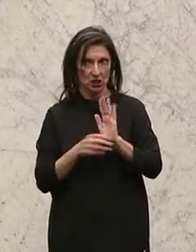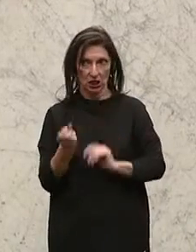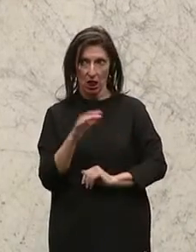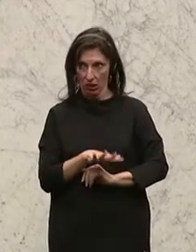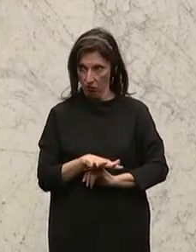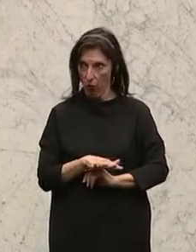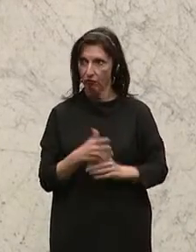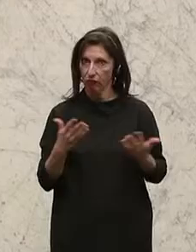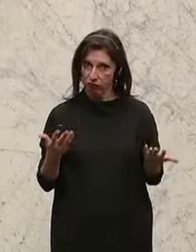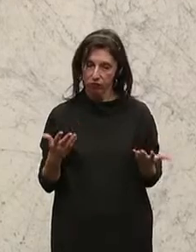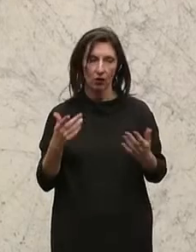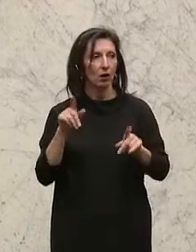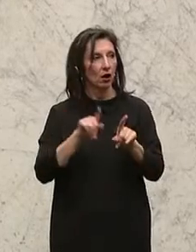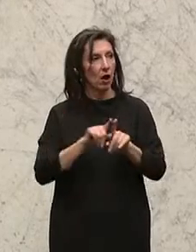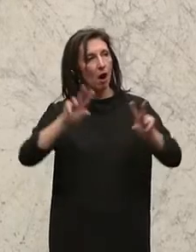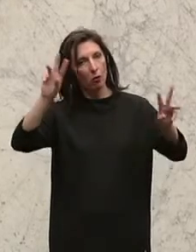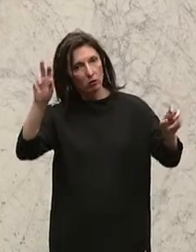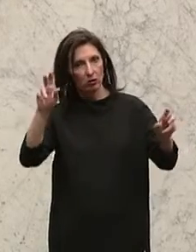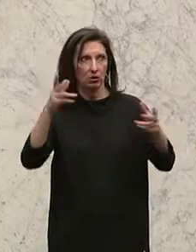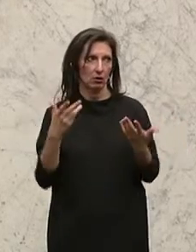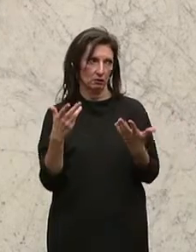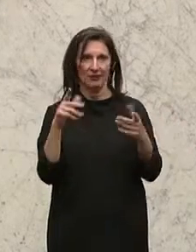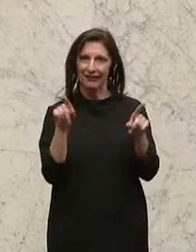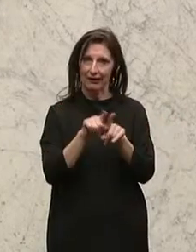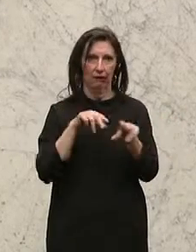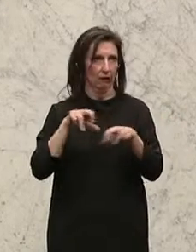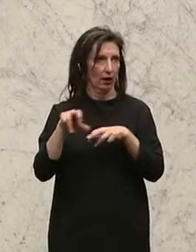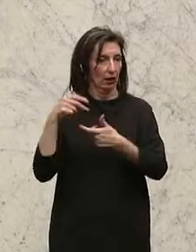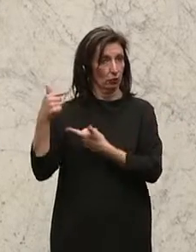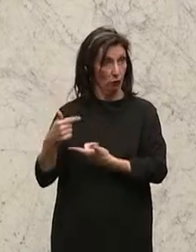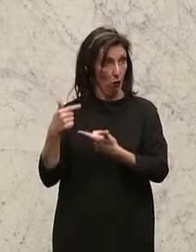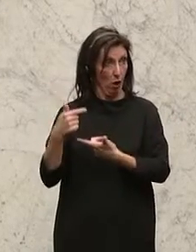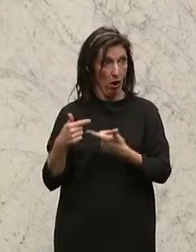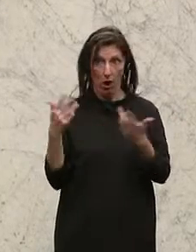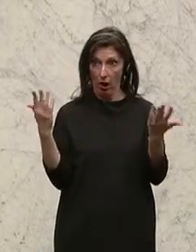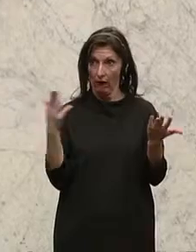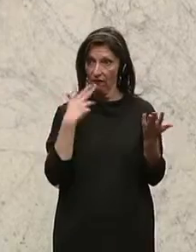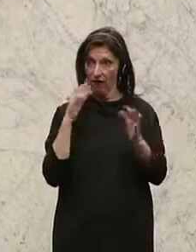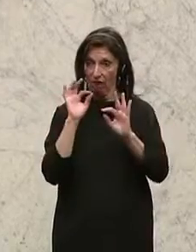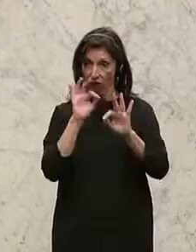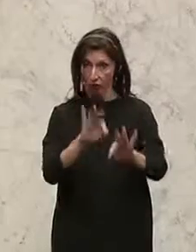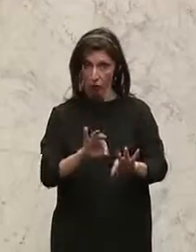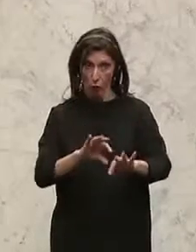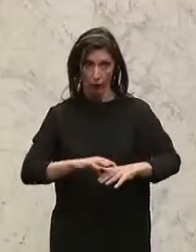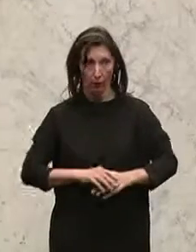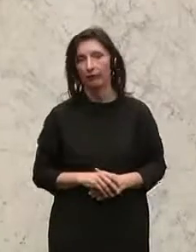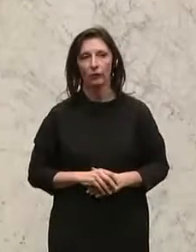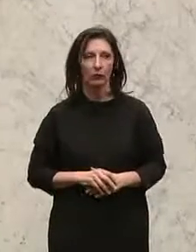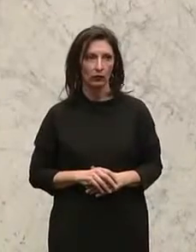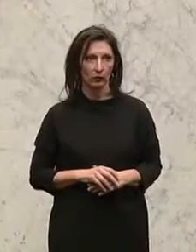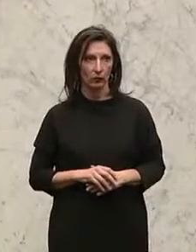Gesetzentwurfs samt Titel und Eingang in der Fassung der Regierungsvorlage. Wer stimmt diesem zu?